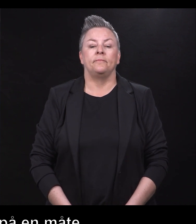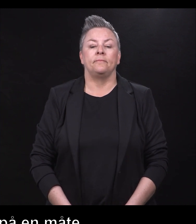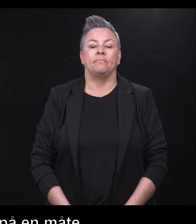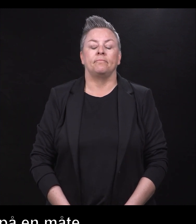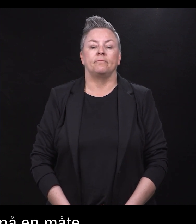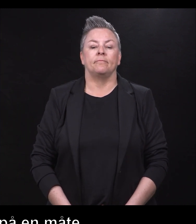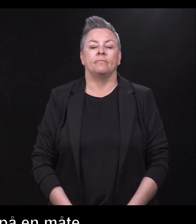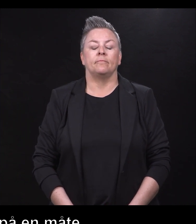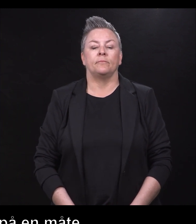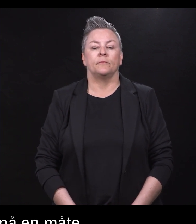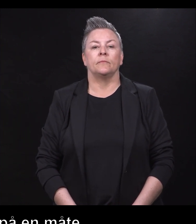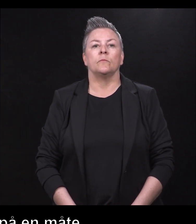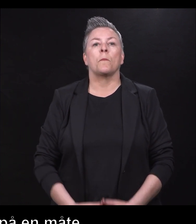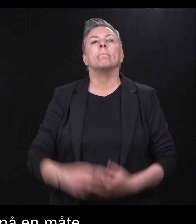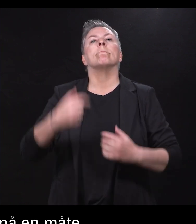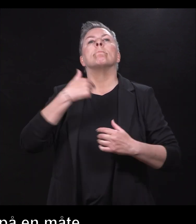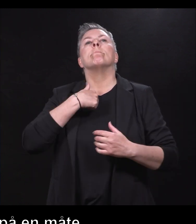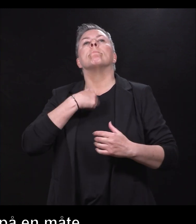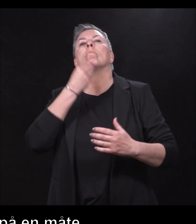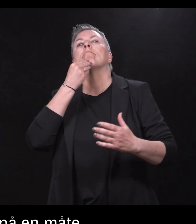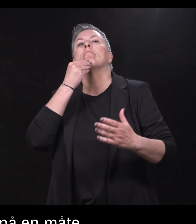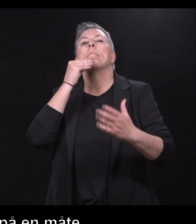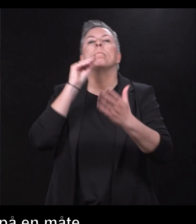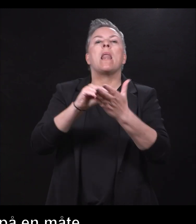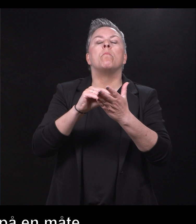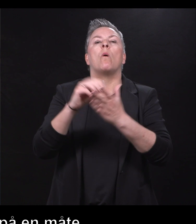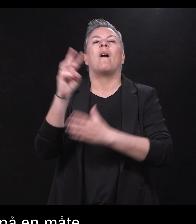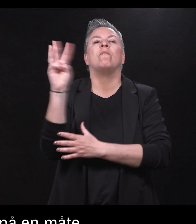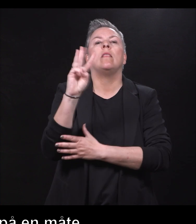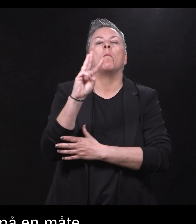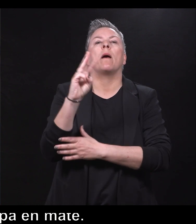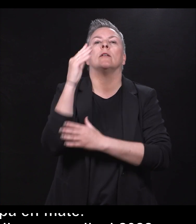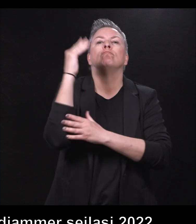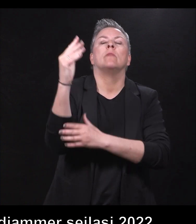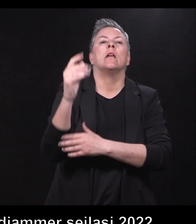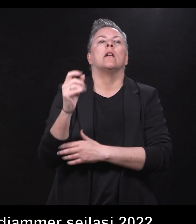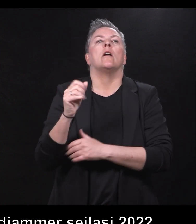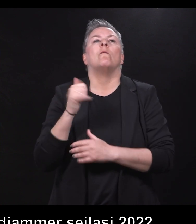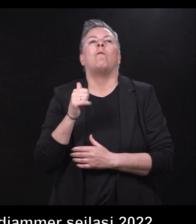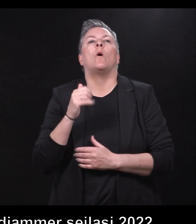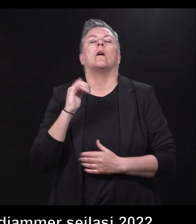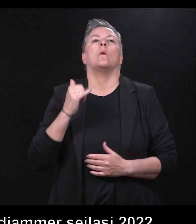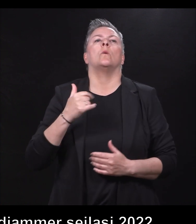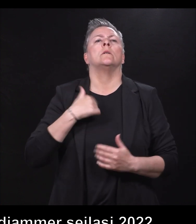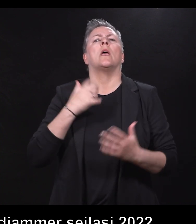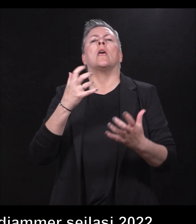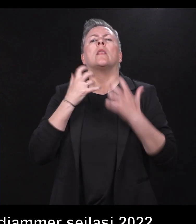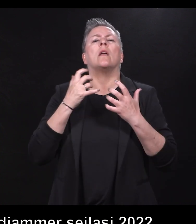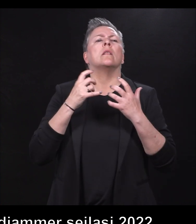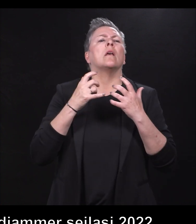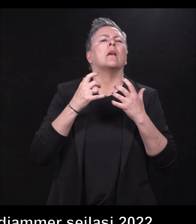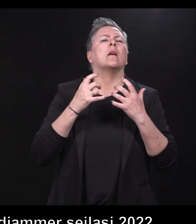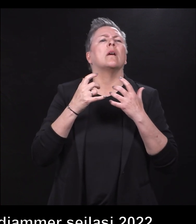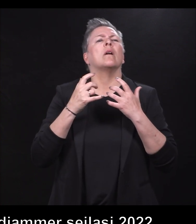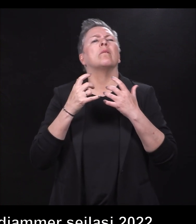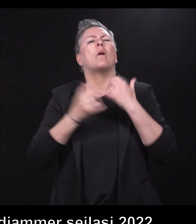Katharina ser ut over havet. Jeg meldte meg på Windjammer Silas fordi at jeg trengte å finne noe annet å